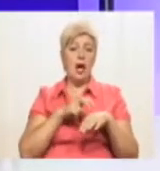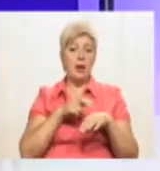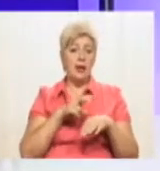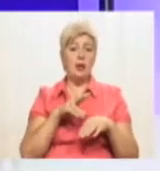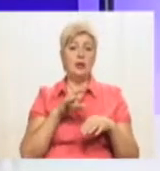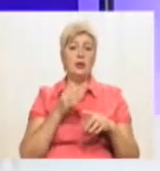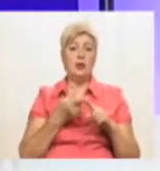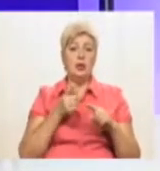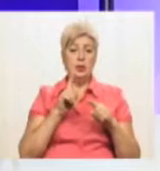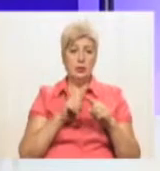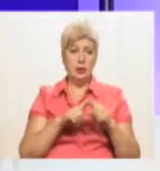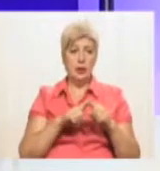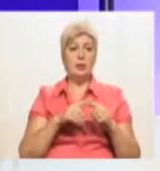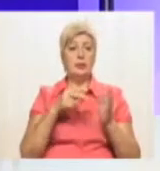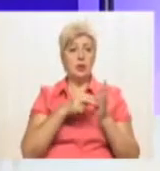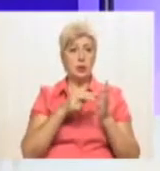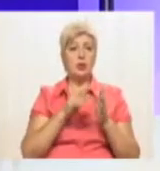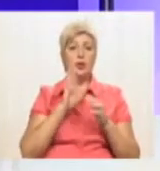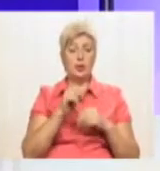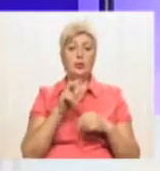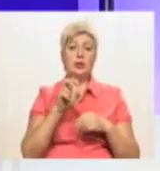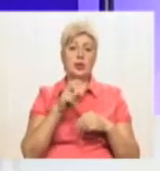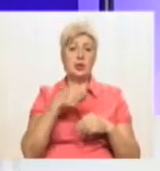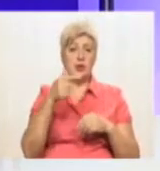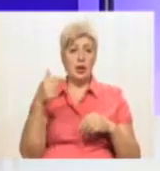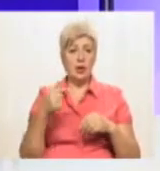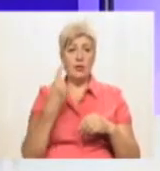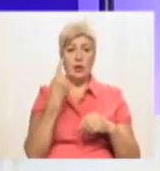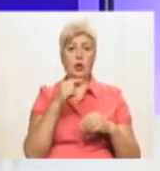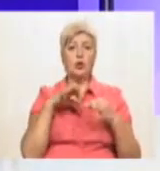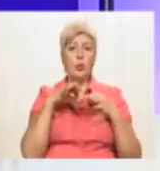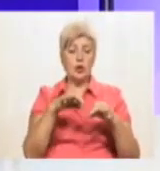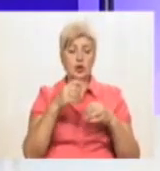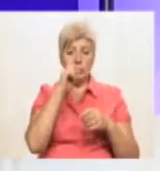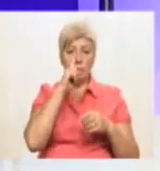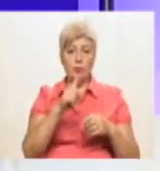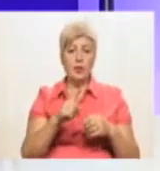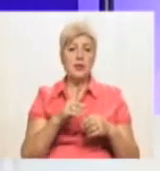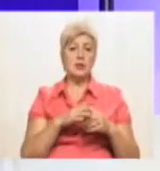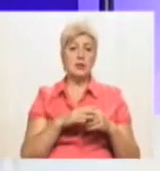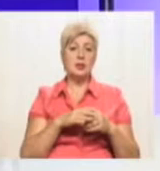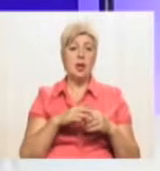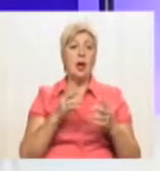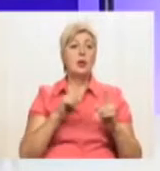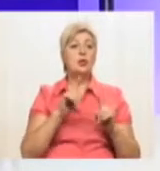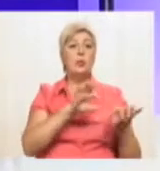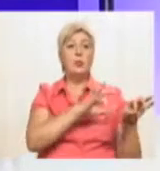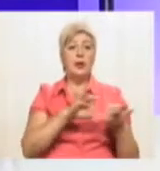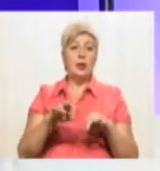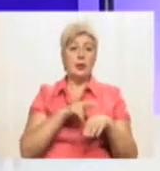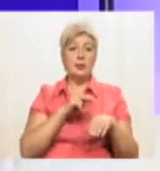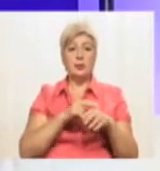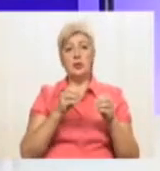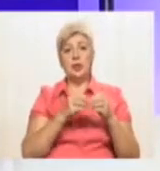санітарного транспорту обідеться в 300 гривень за машину на місяць. Нормативний час реагування Державної служби охорони – 10-15 хвилин.